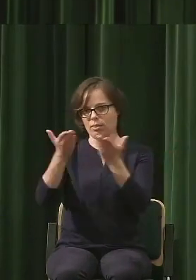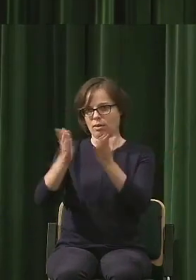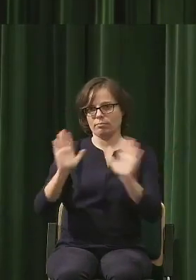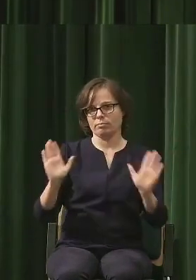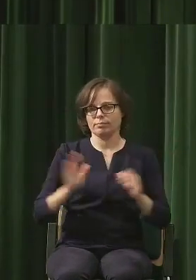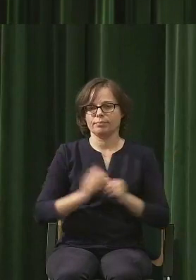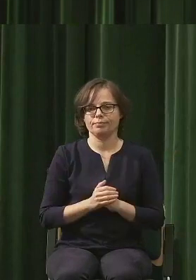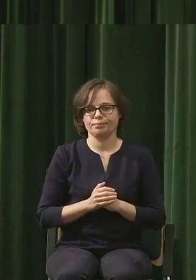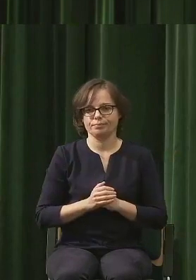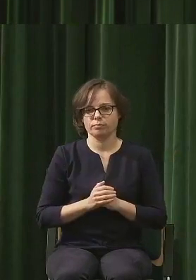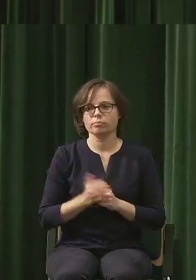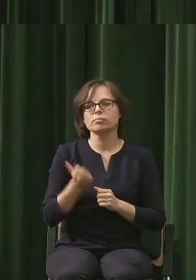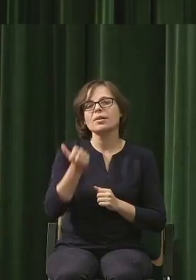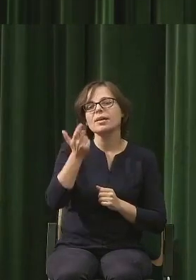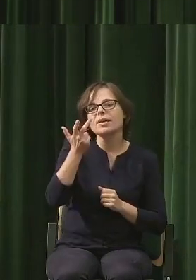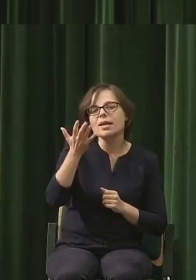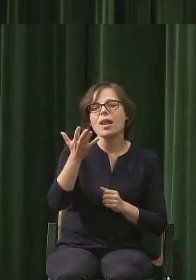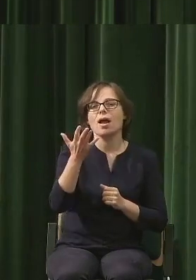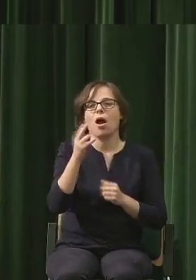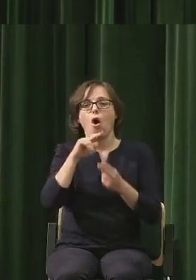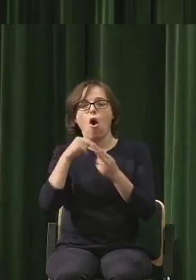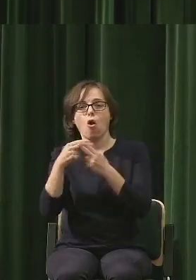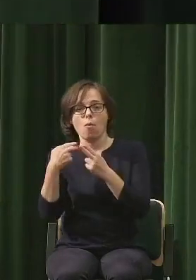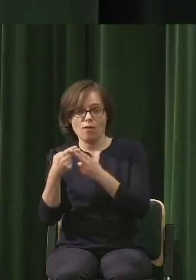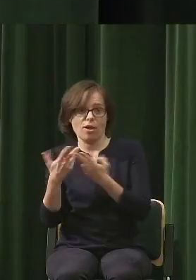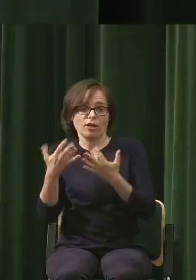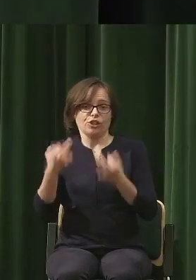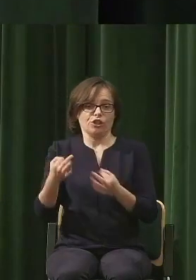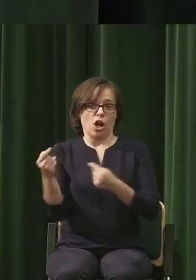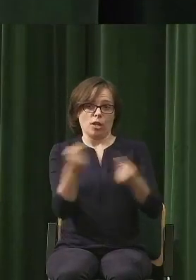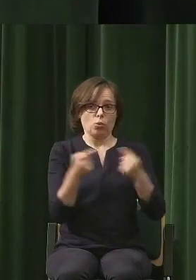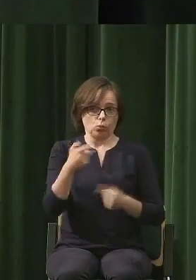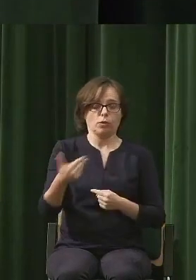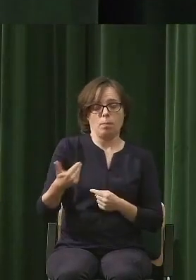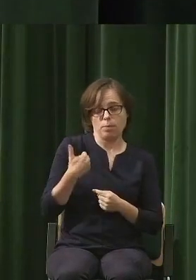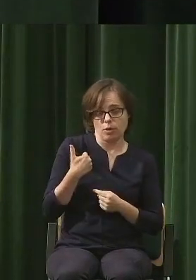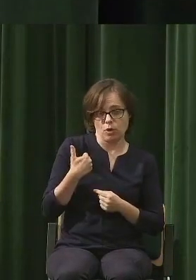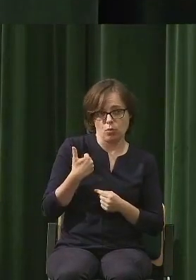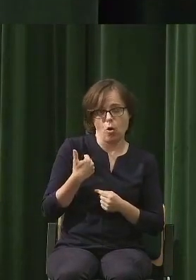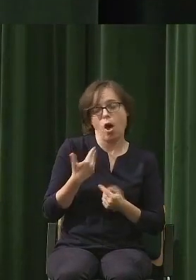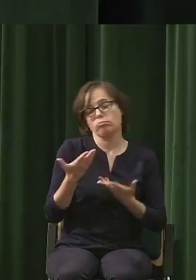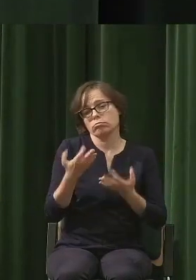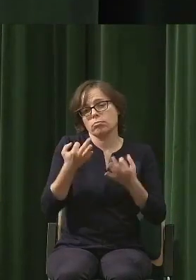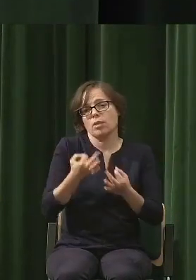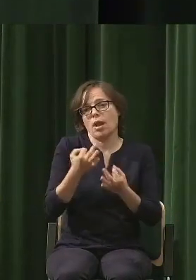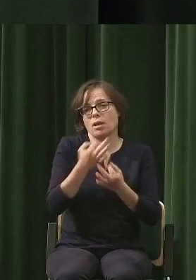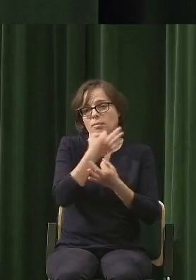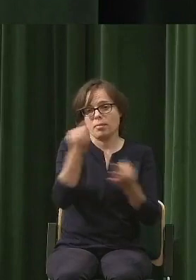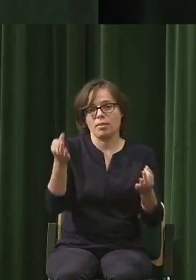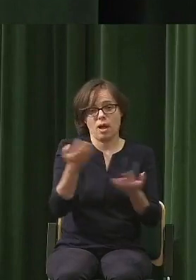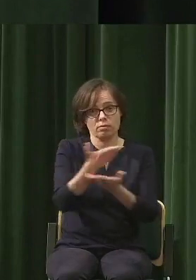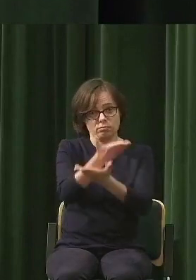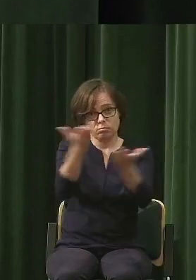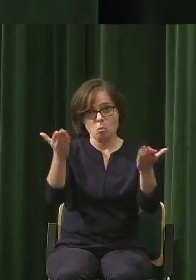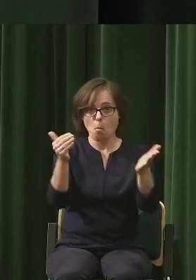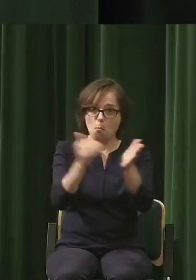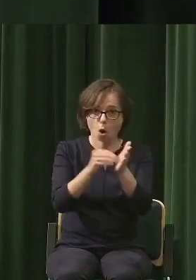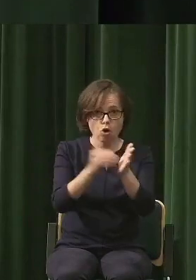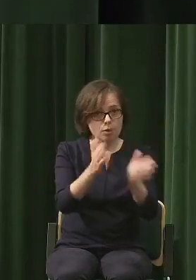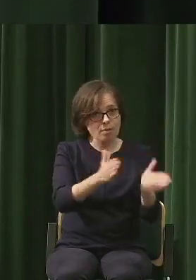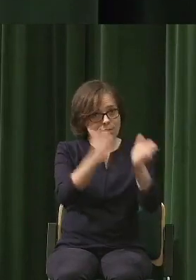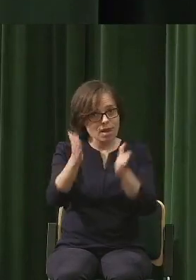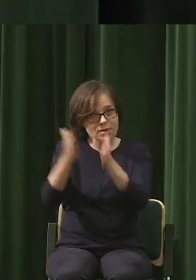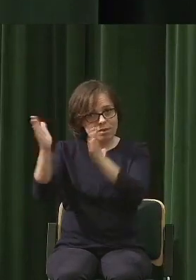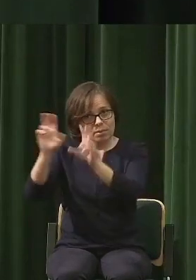Parę podpowiedzi istotnych, moim zdaniem, jest tutaj w tej rozmowie. Teraz pytanie, tylko jak właśnie, czy potrzebujemy kolejnych kryzysów,